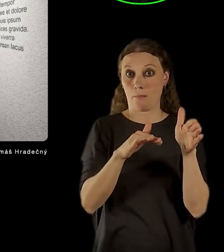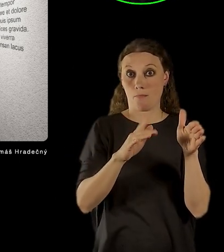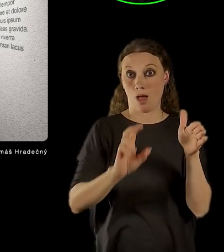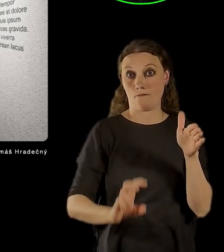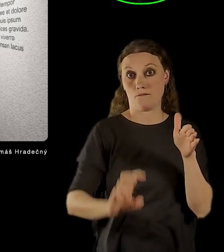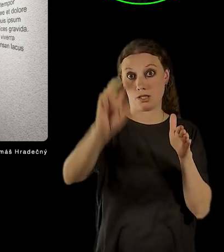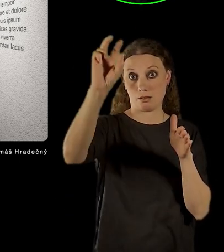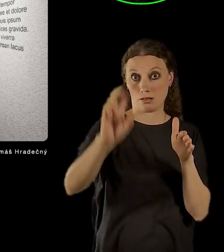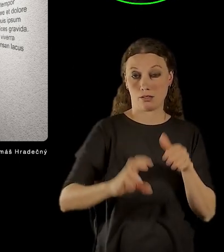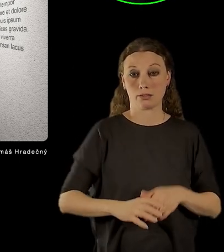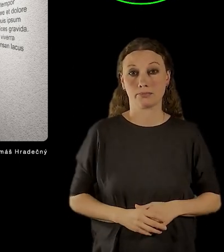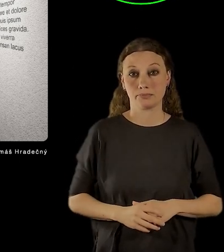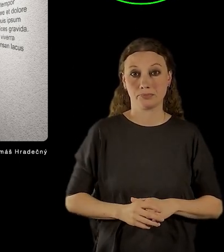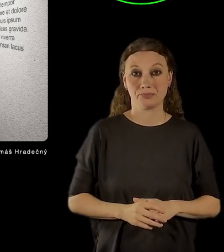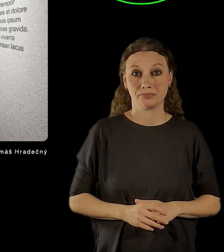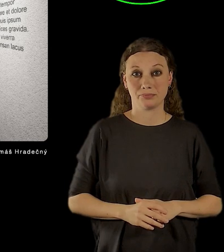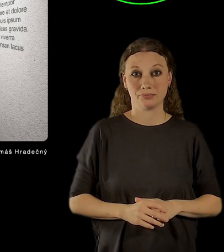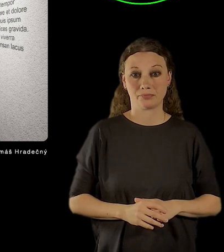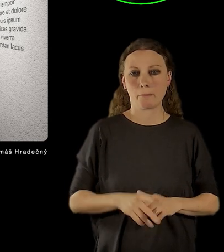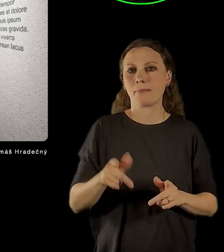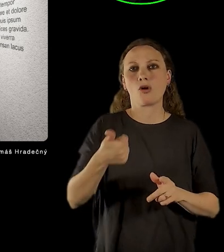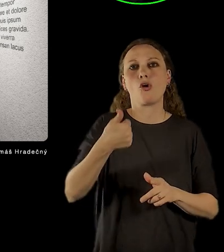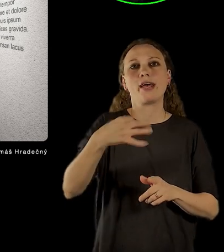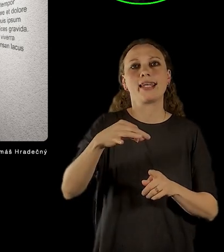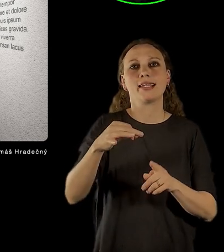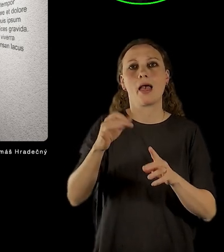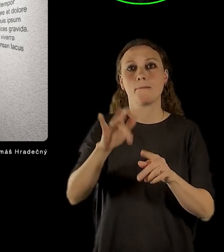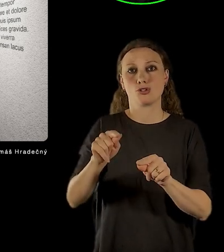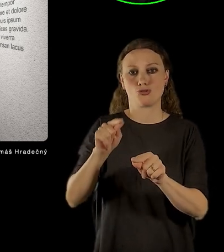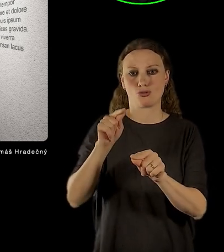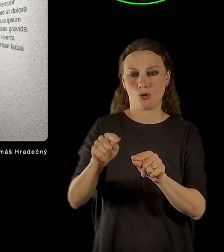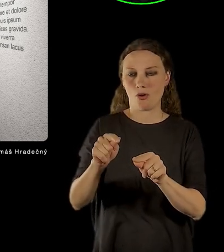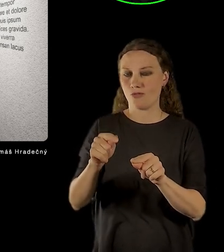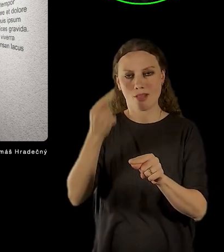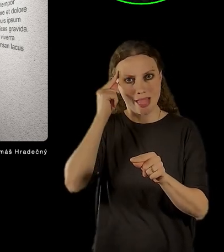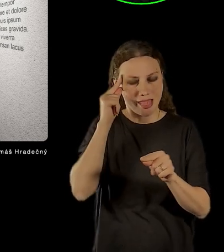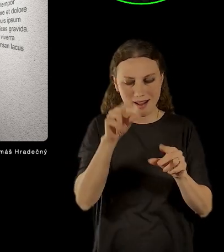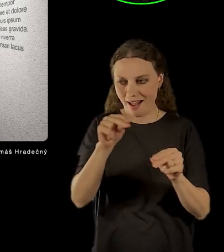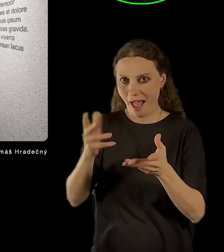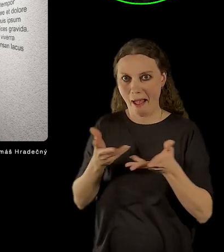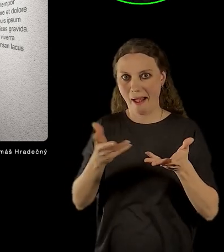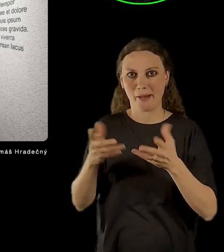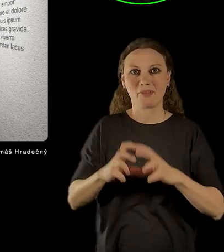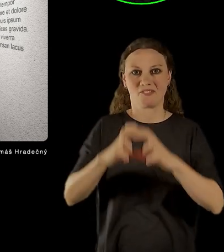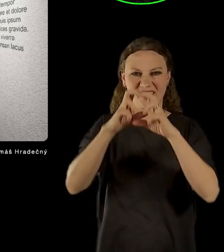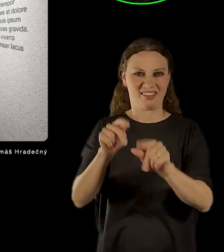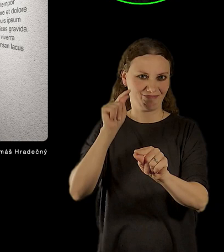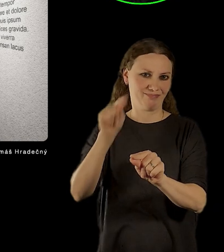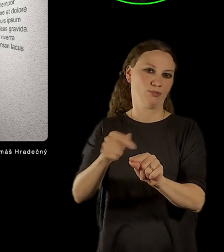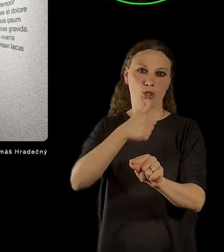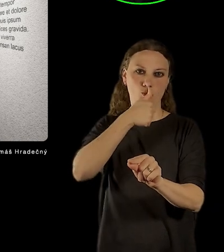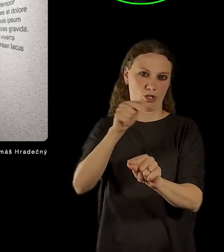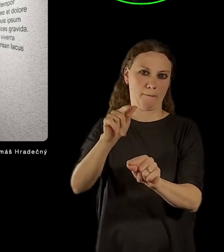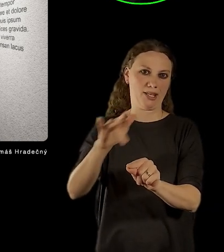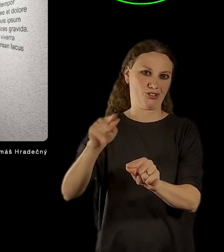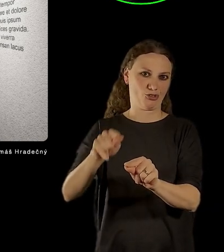říct. Je to v podstatě jediné místo, kde mohl ten výtah fakticky vzniknout i díky